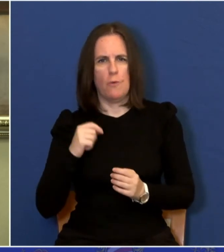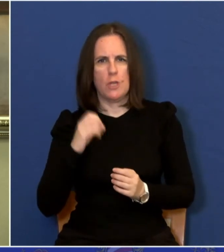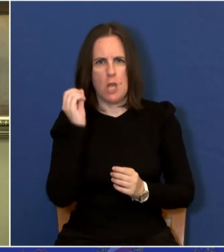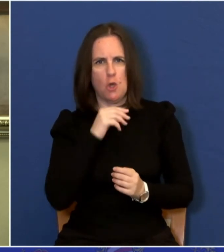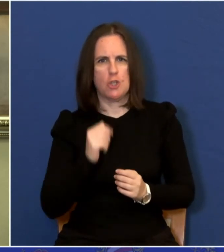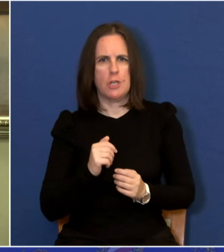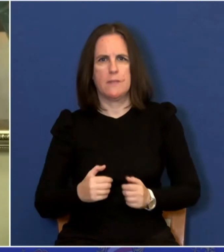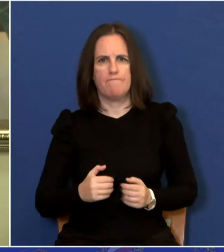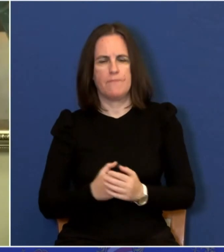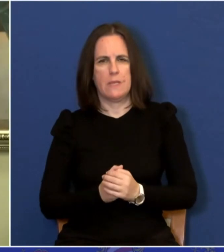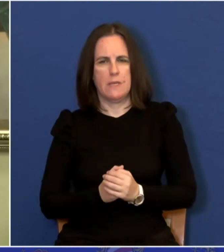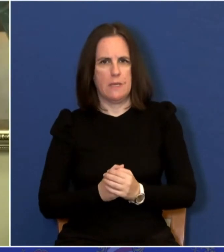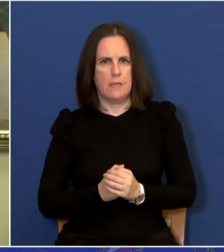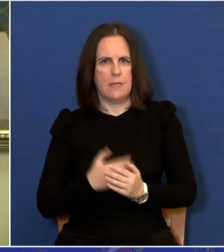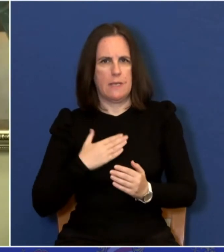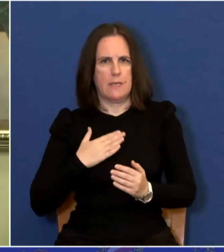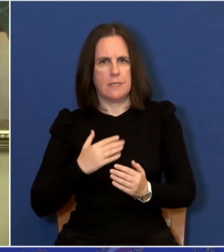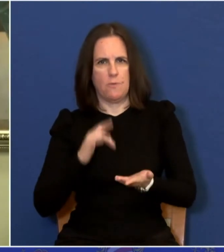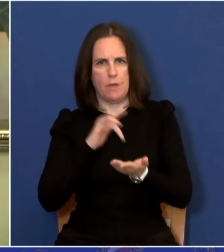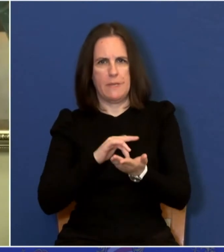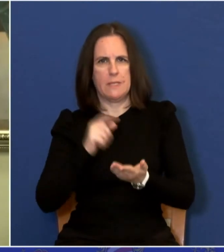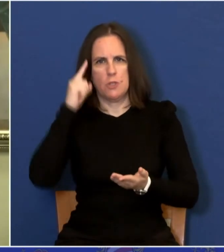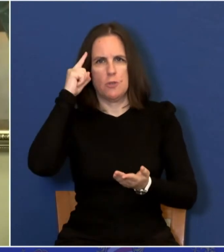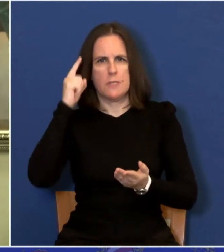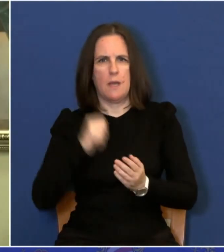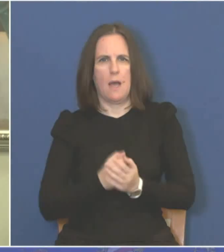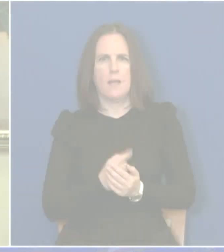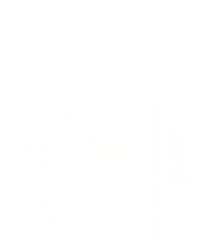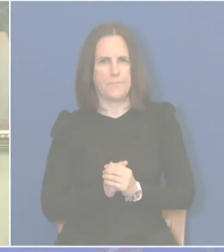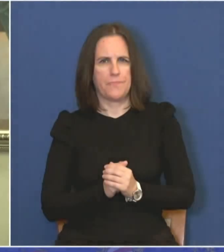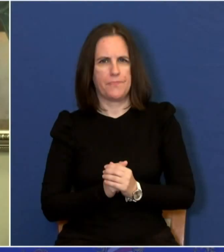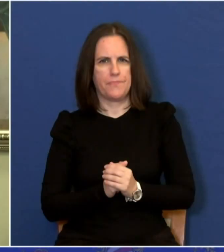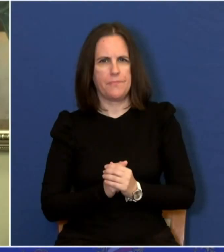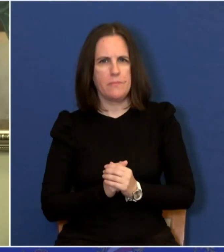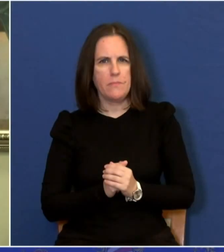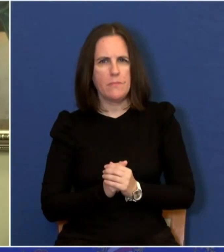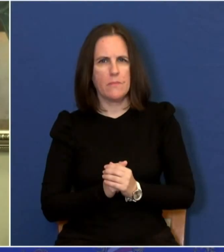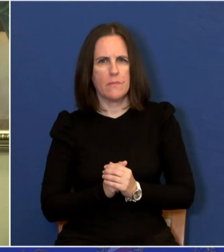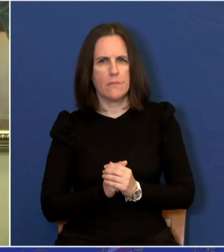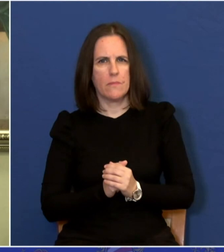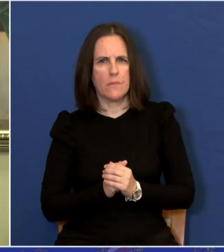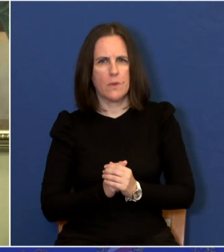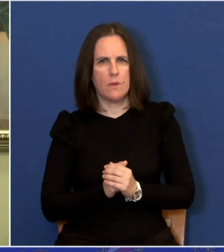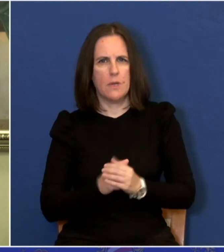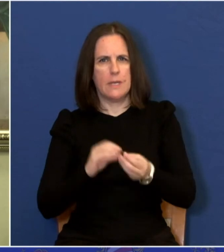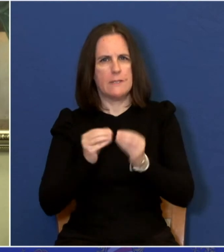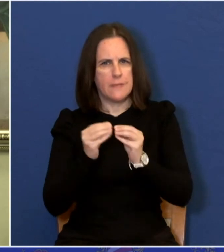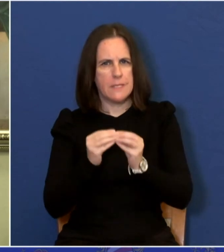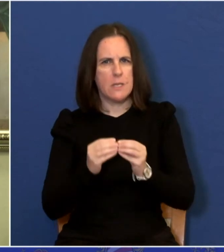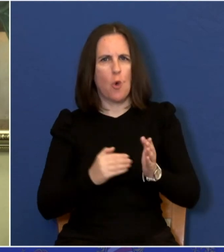Jer to je prijatelj grada. Zna se ko je bio kum frci koja je trebala dobiti koncesiju.